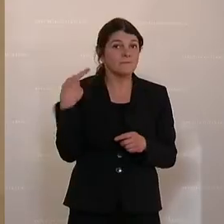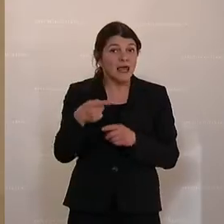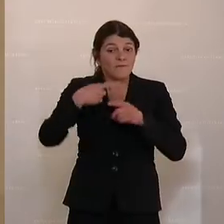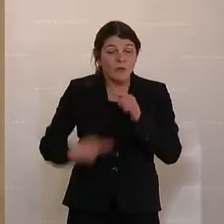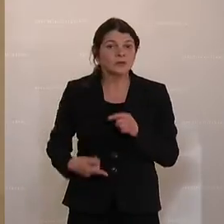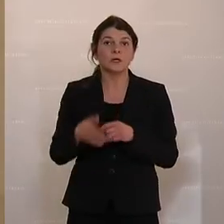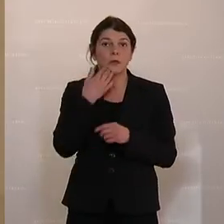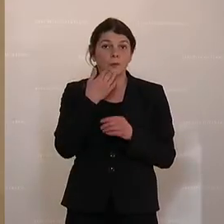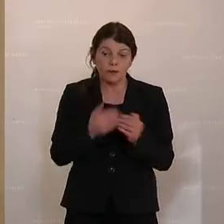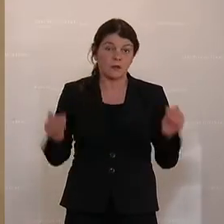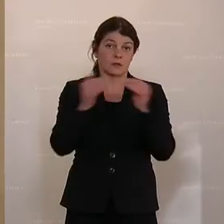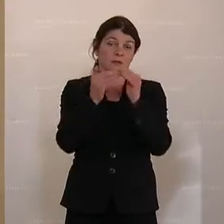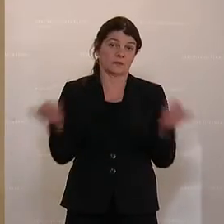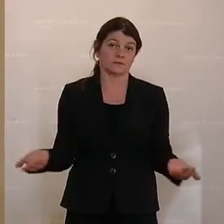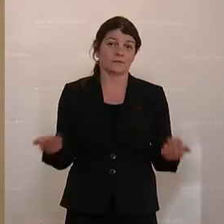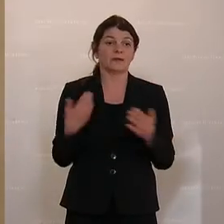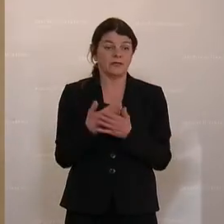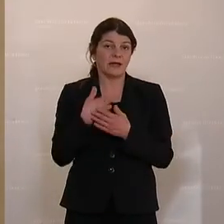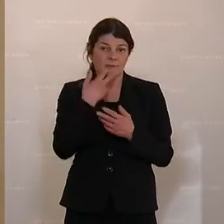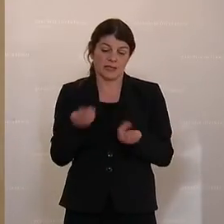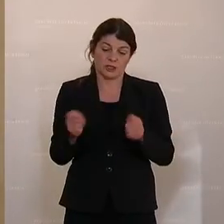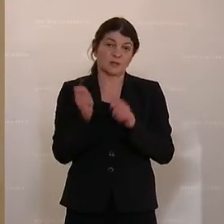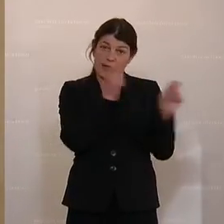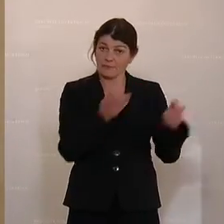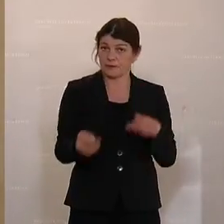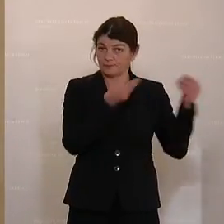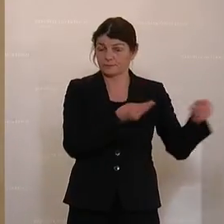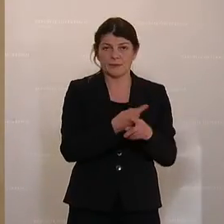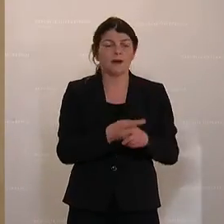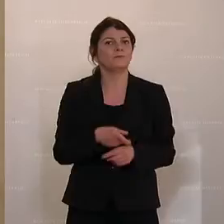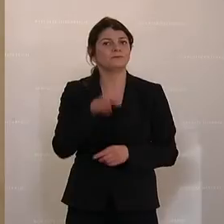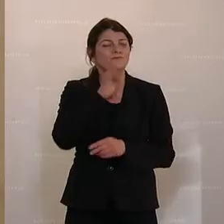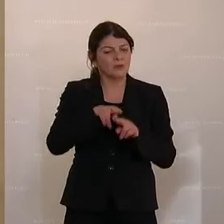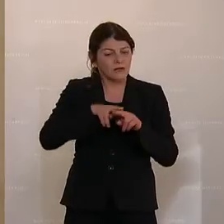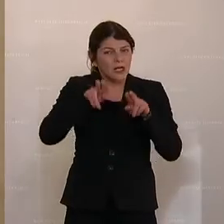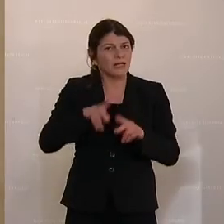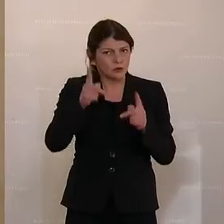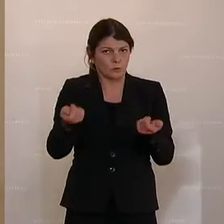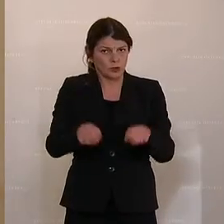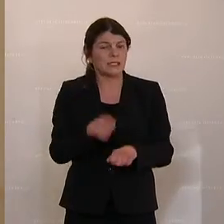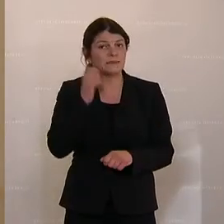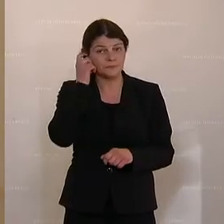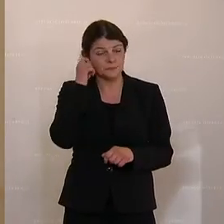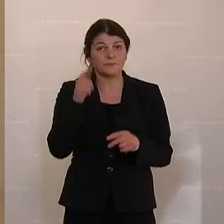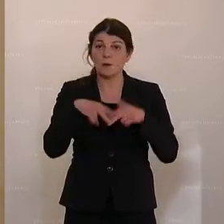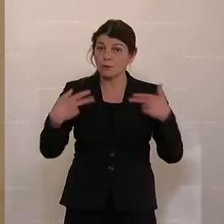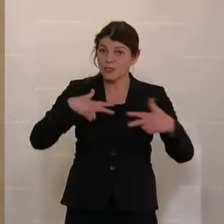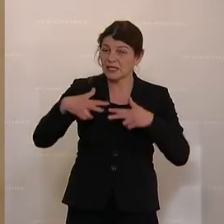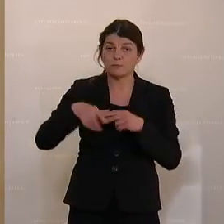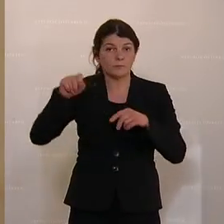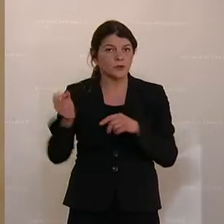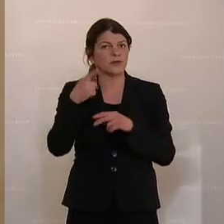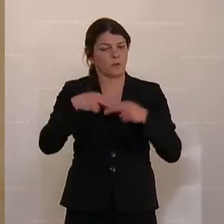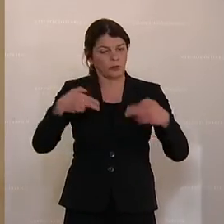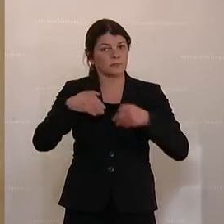diesem Zusammenhang darf ich einen Entschließungsantrag einbringen, die Nationalrat wolle beschließen. Die Bundesregierung und insbesondere der